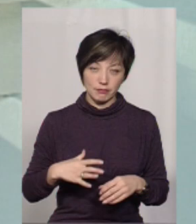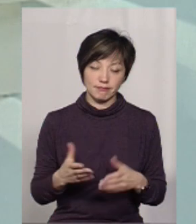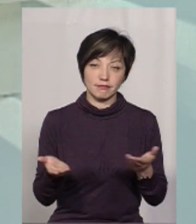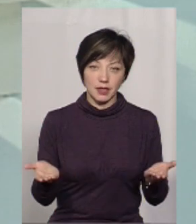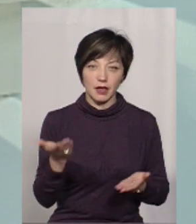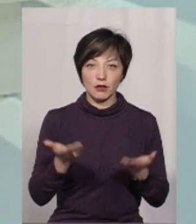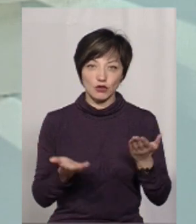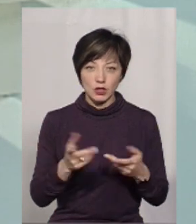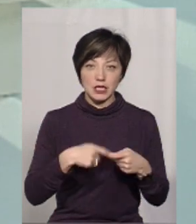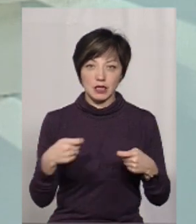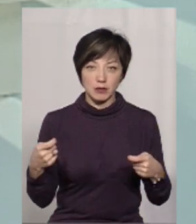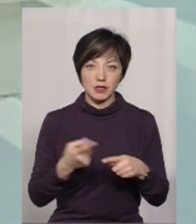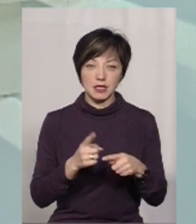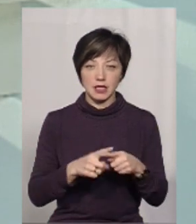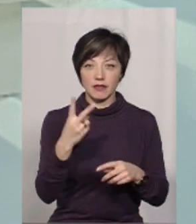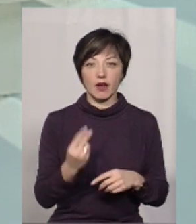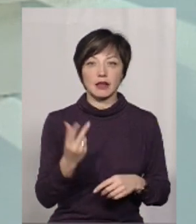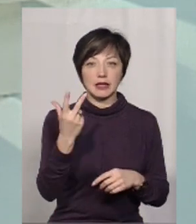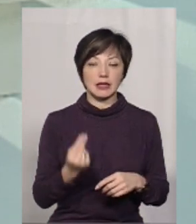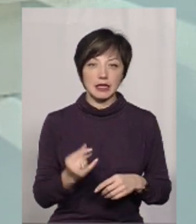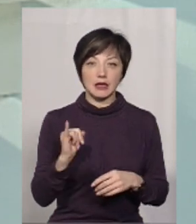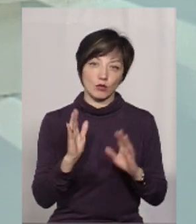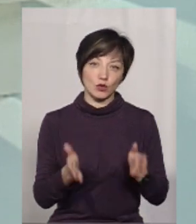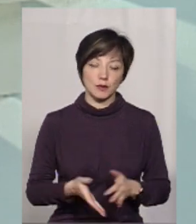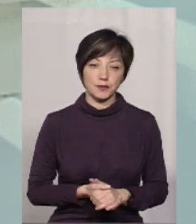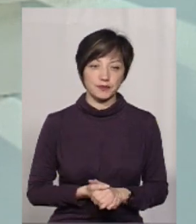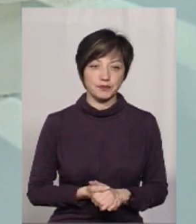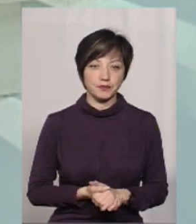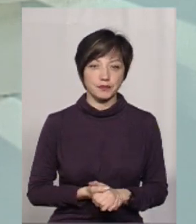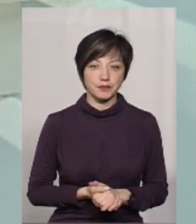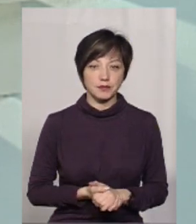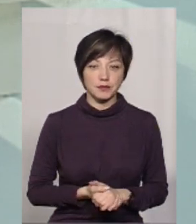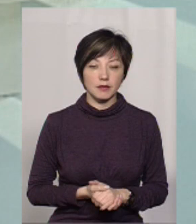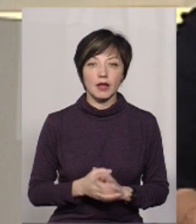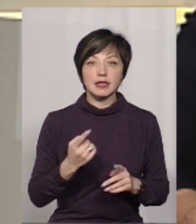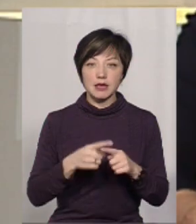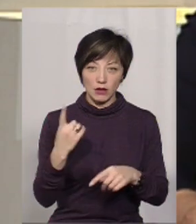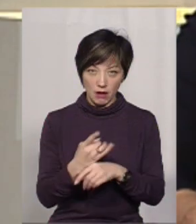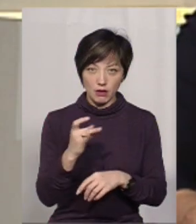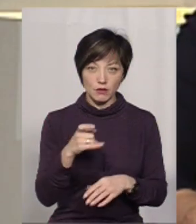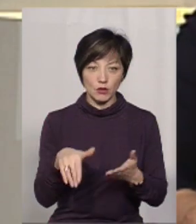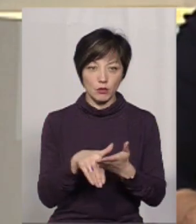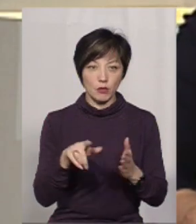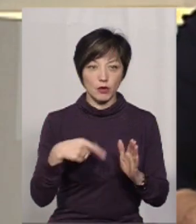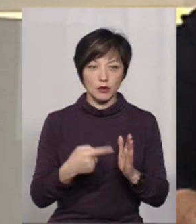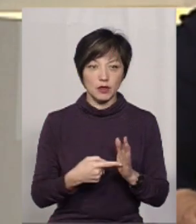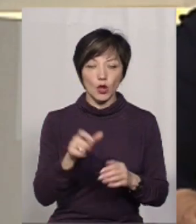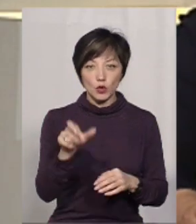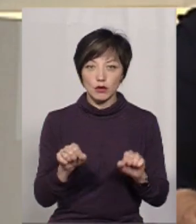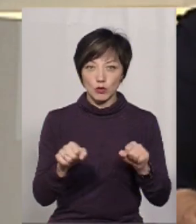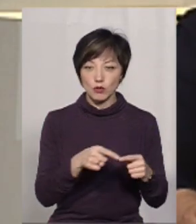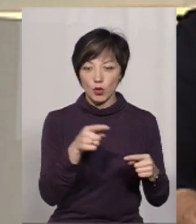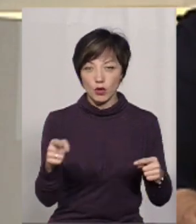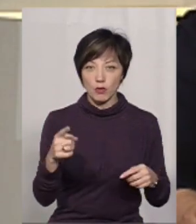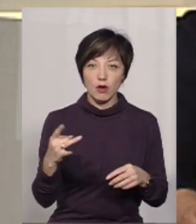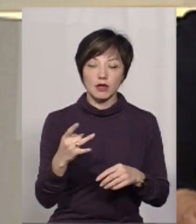потерпіти, якщо затримка оцих два-три дні і буде. Це одноразова допомога? Людина може